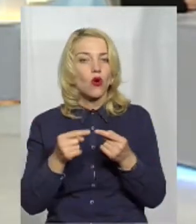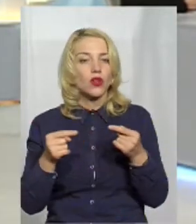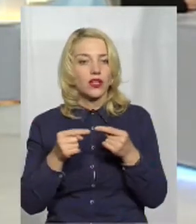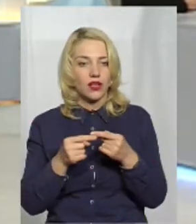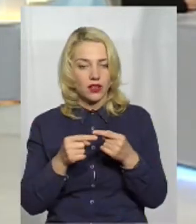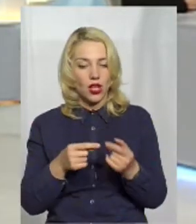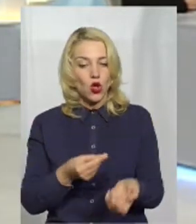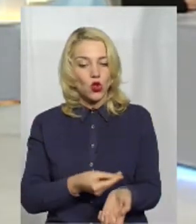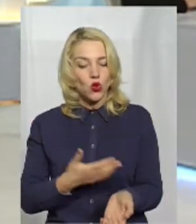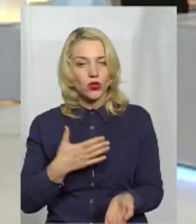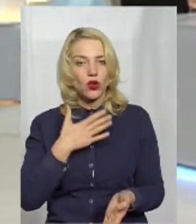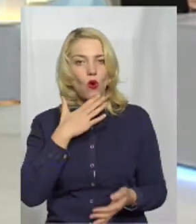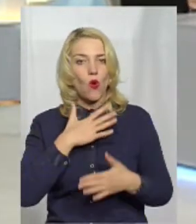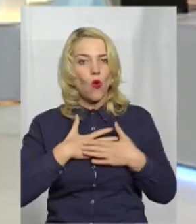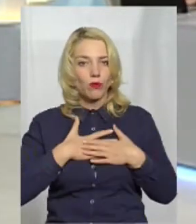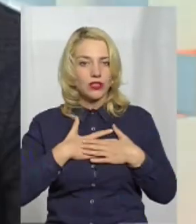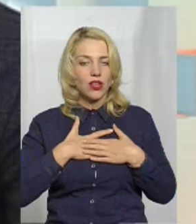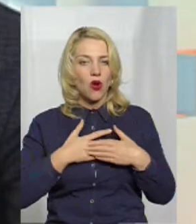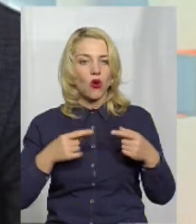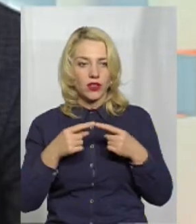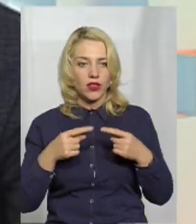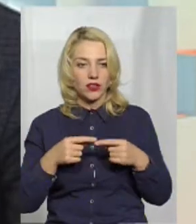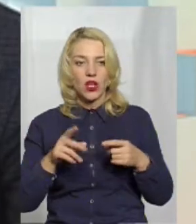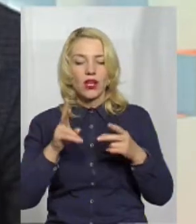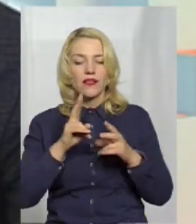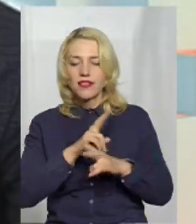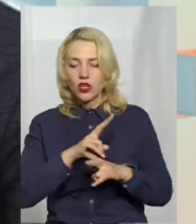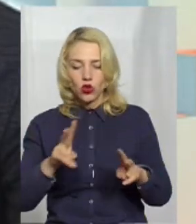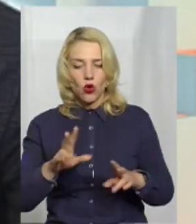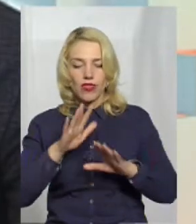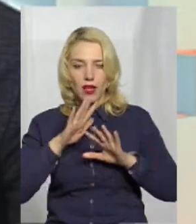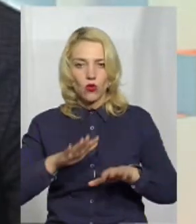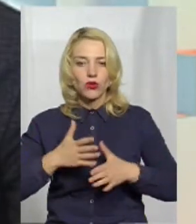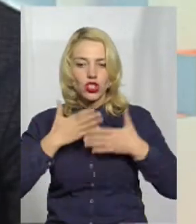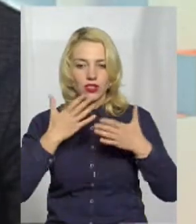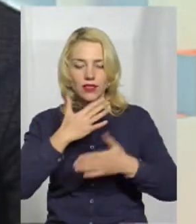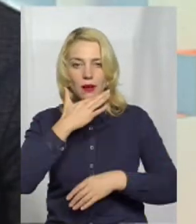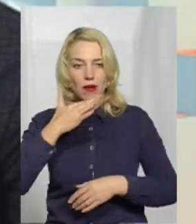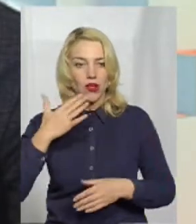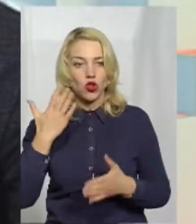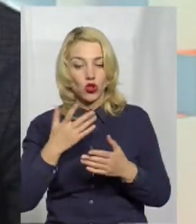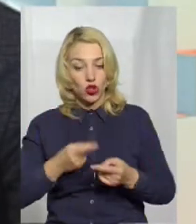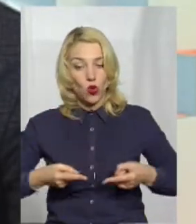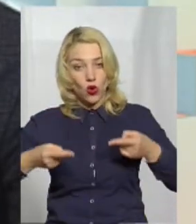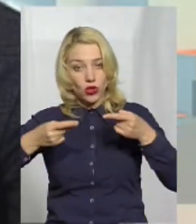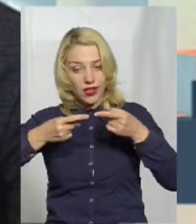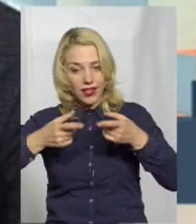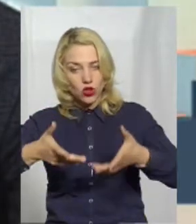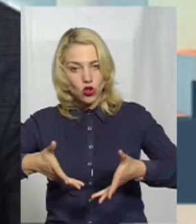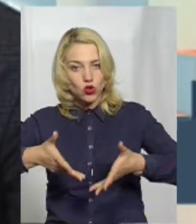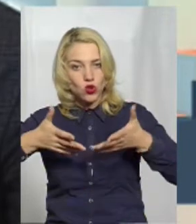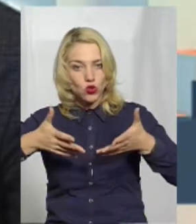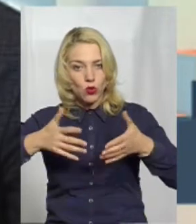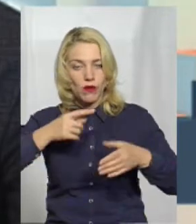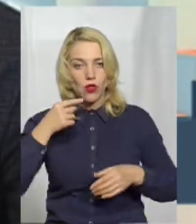Донор любить читати конкретику. Я вам чесно скажу, ніхто не любить читати багато, і я теж не люблю читати багато. Але якщо ви напишете конкретно і з розумілою